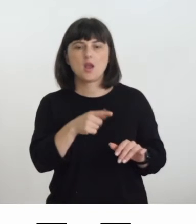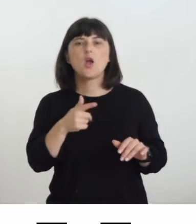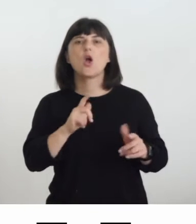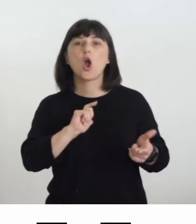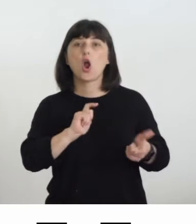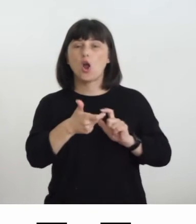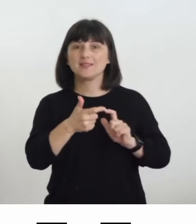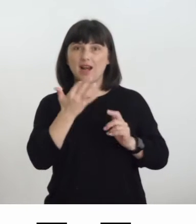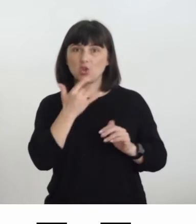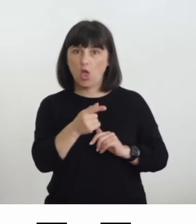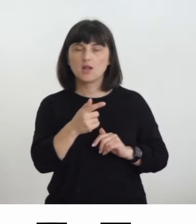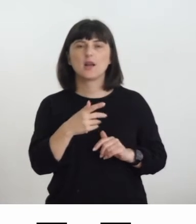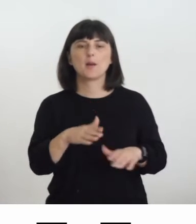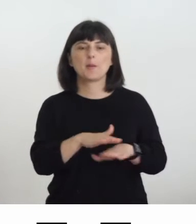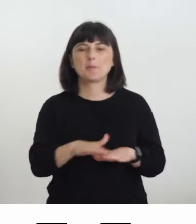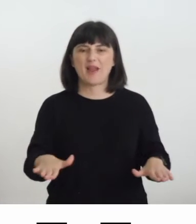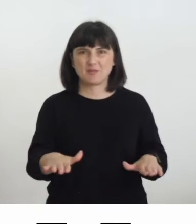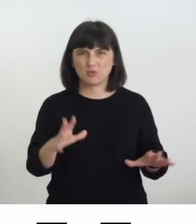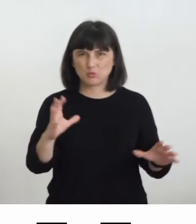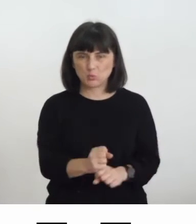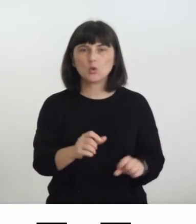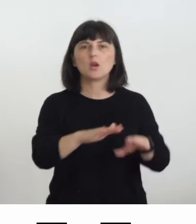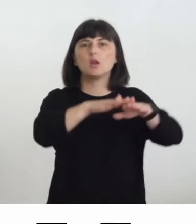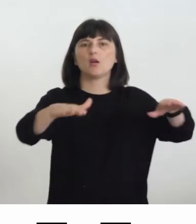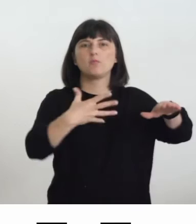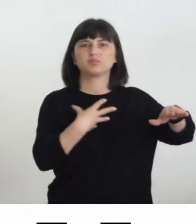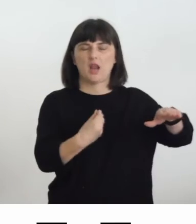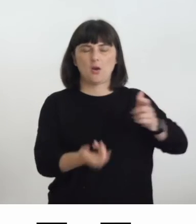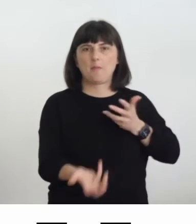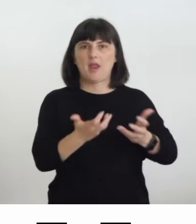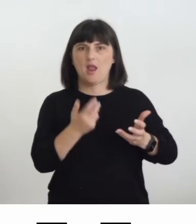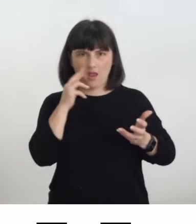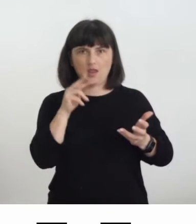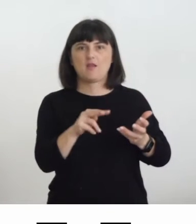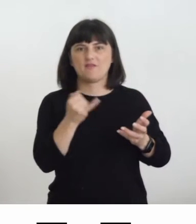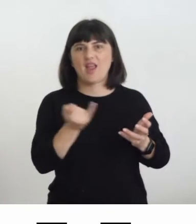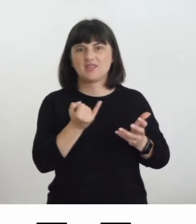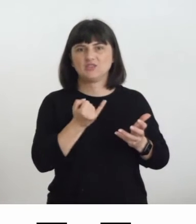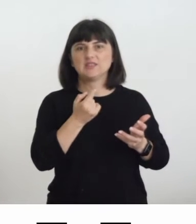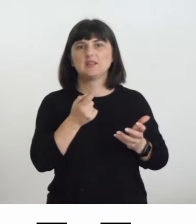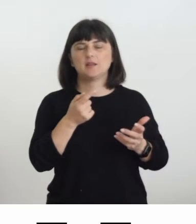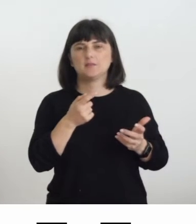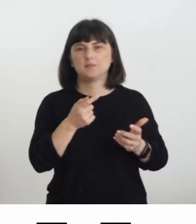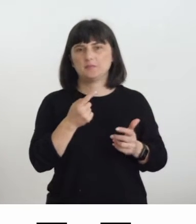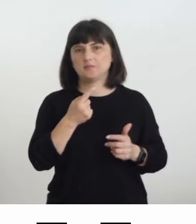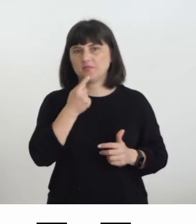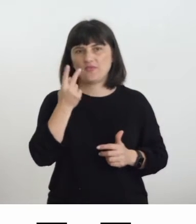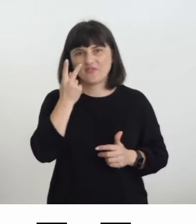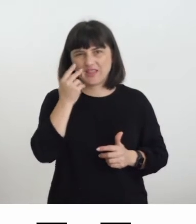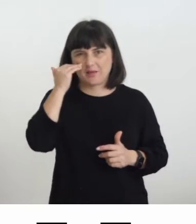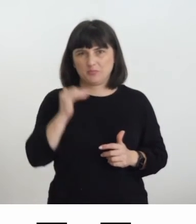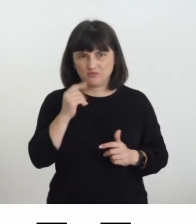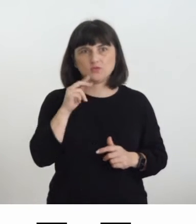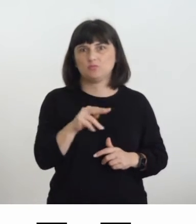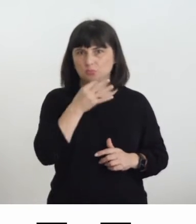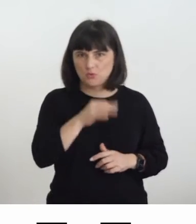pavimento che entra all'oscuro per appunto facilitare il contrasto. Gli oggetti